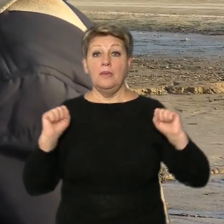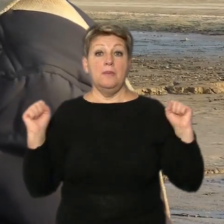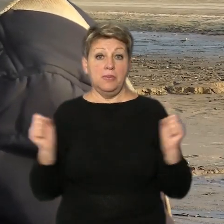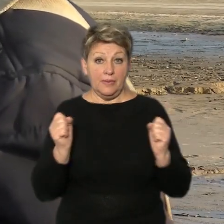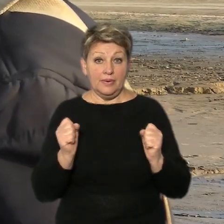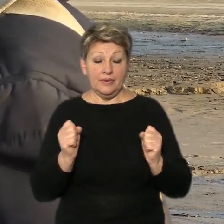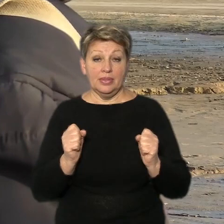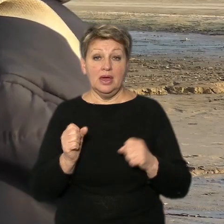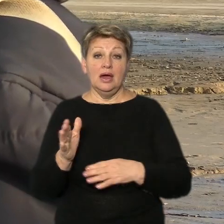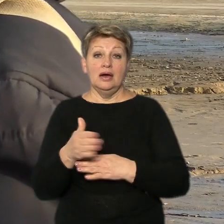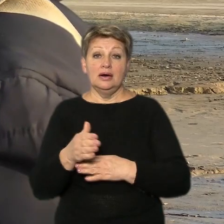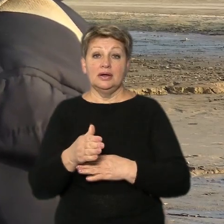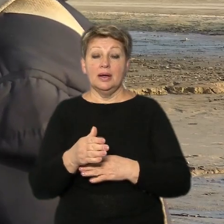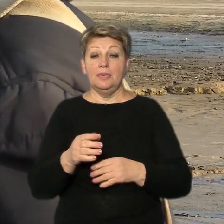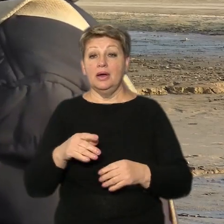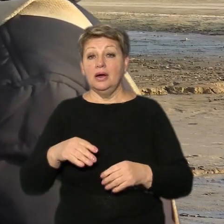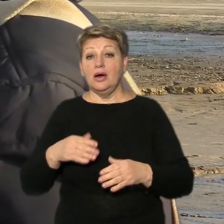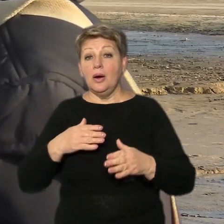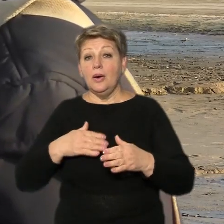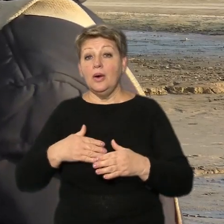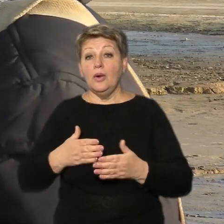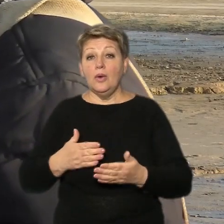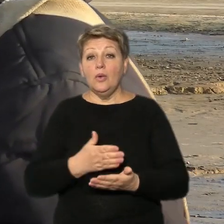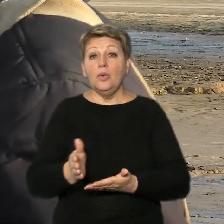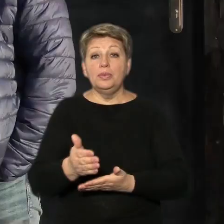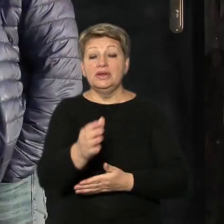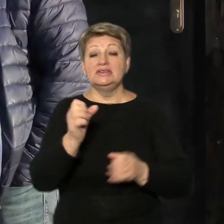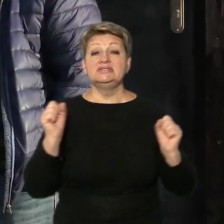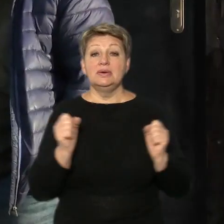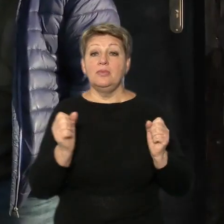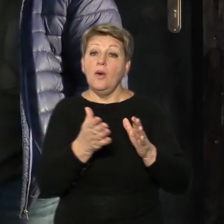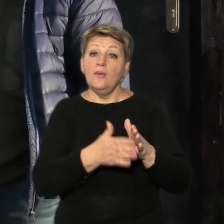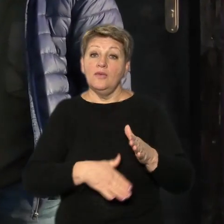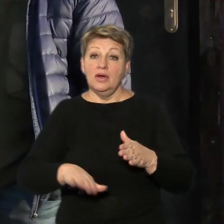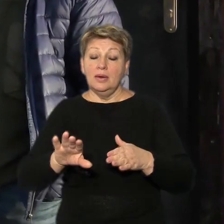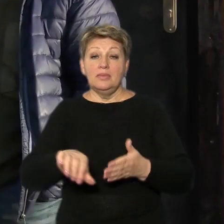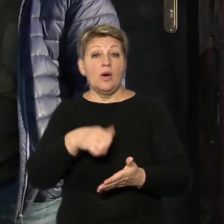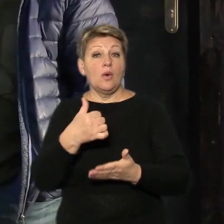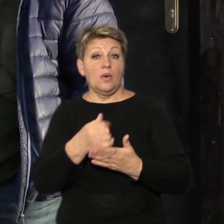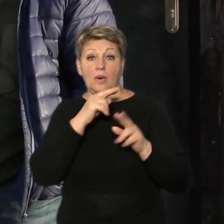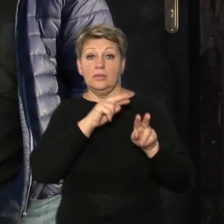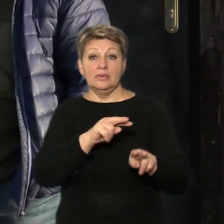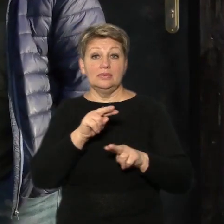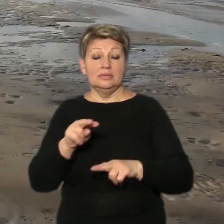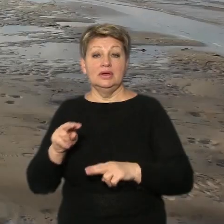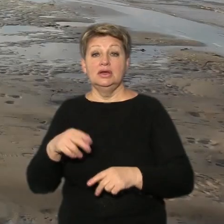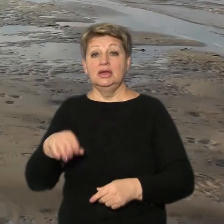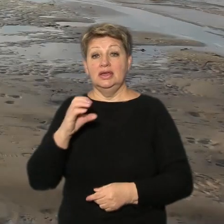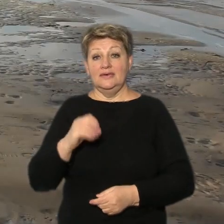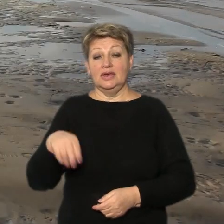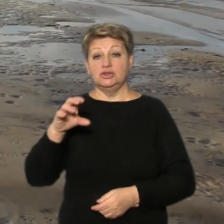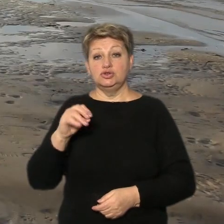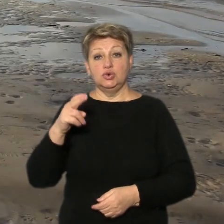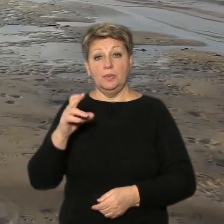зайде на зимові ями і буде там вже зимова. Головний доглядач долини Троянт Євен Дзюба щороку